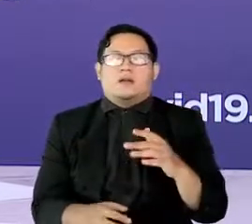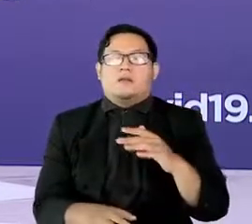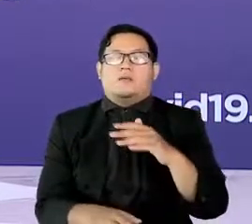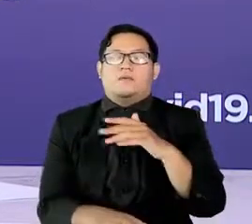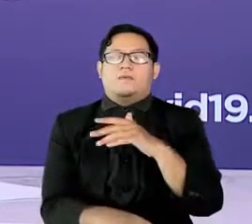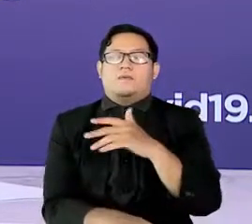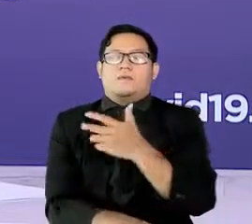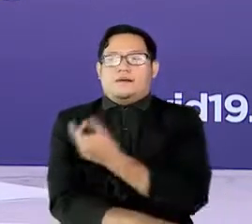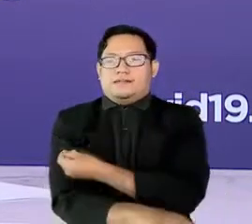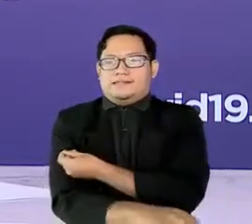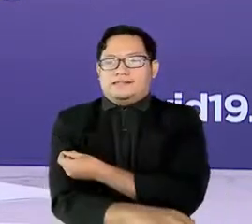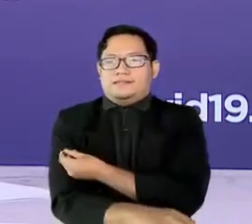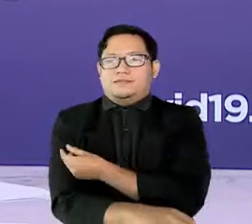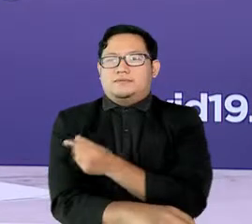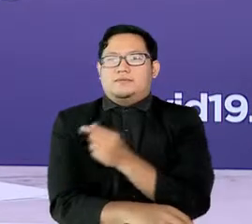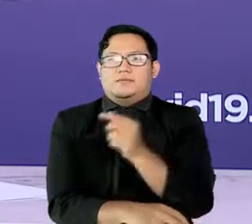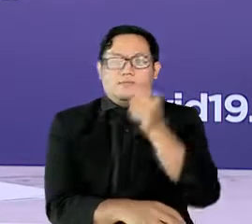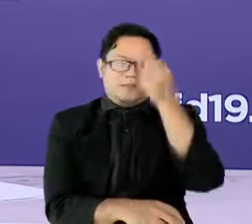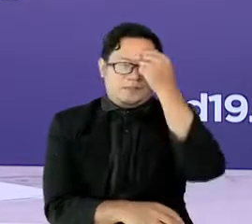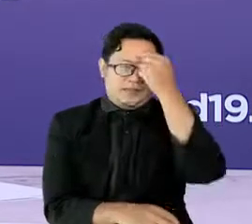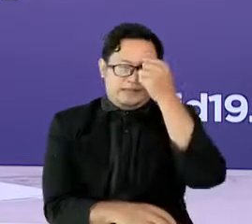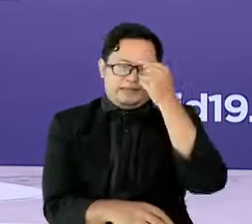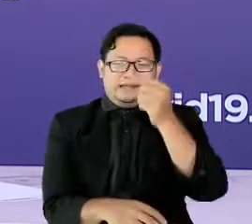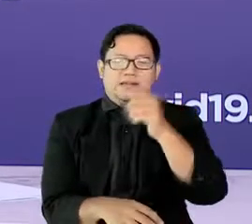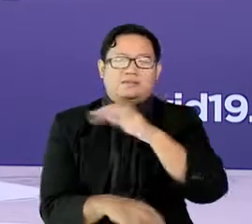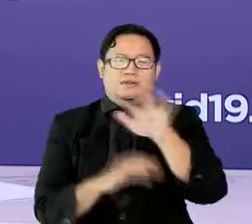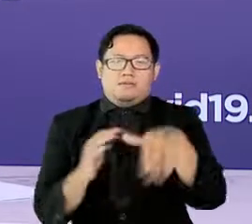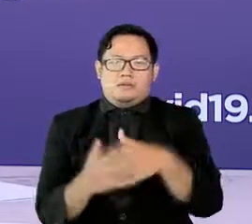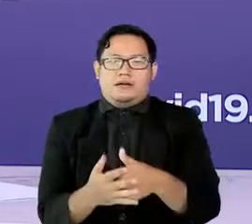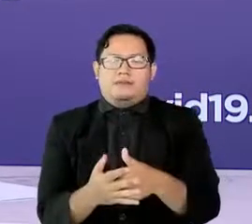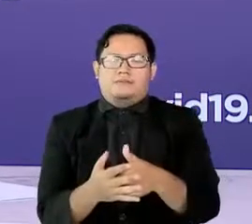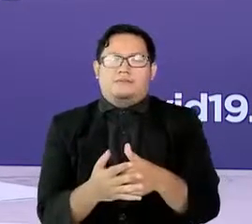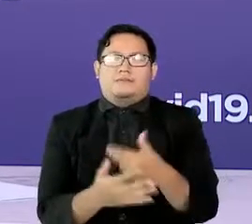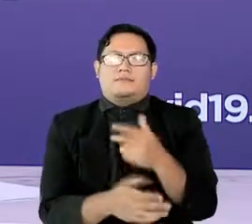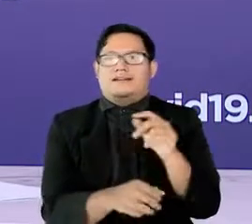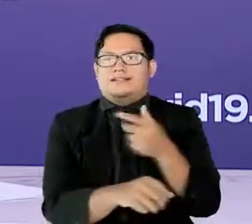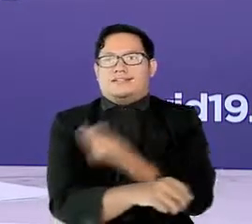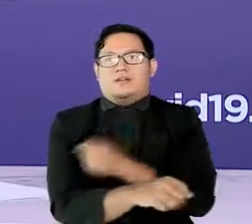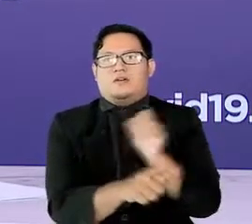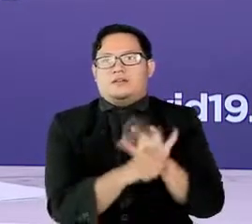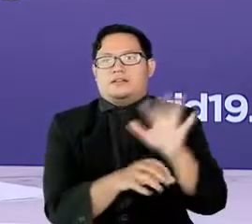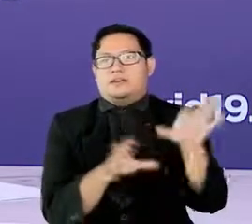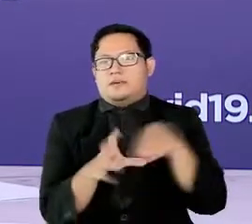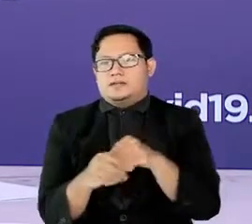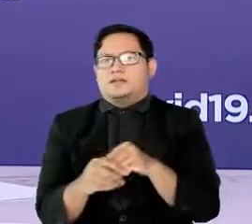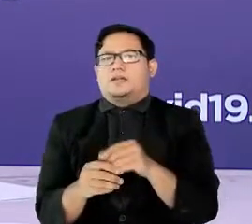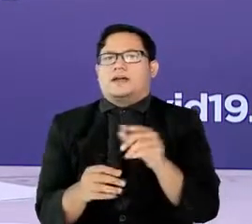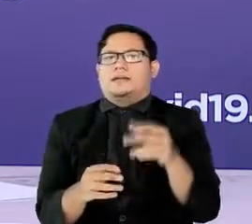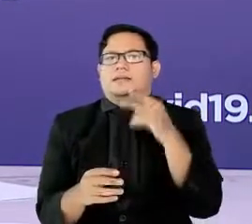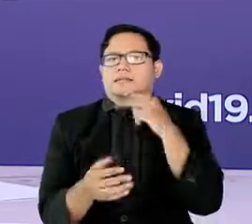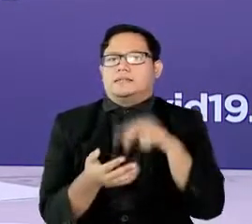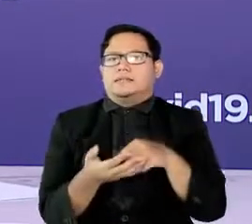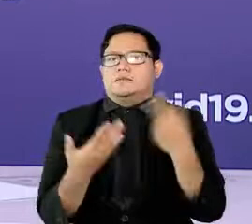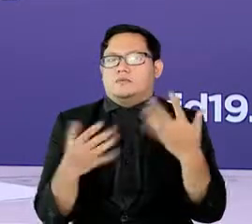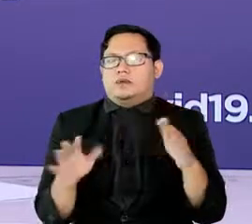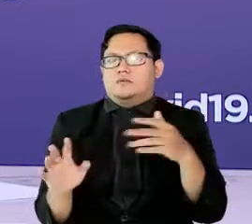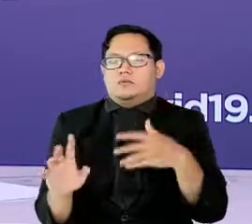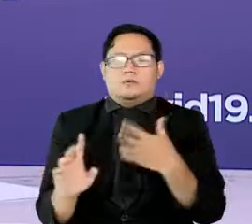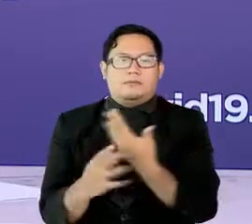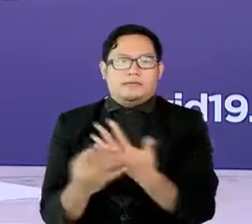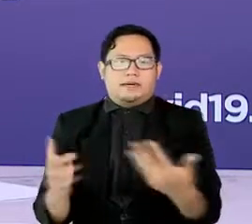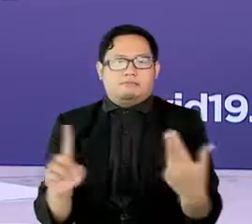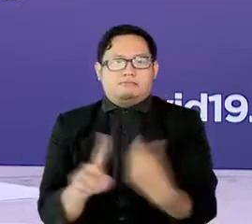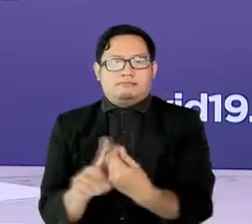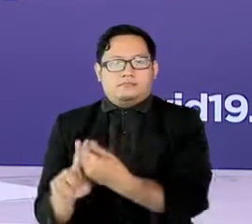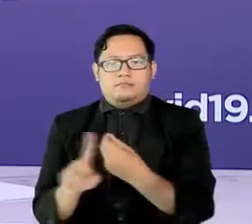vaksin untuk penyakit, termasuk vaksin COVID-19, yang mendapatkan izin untuk disuntikkan kepada masyarakat, telah